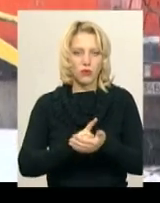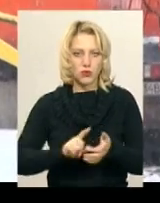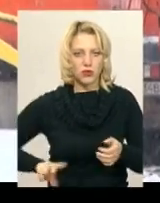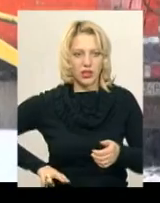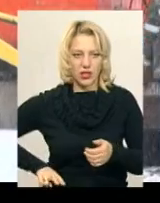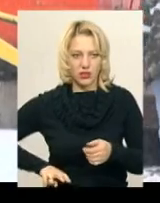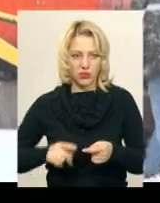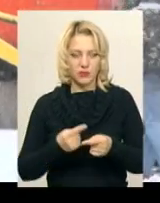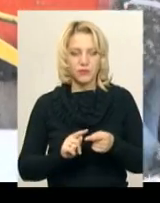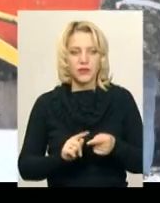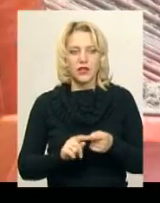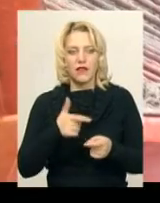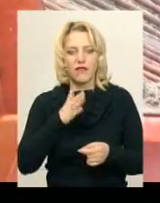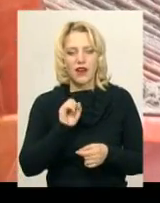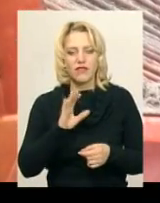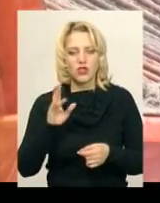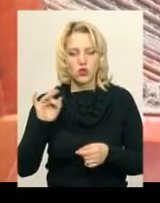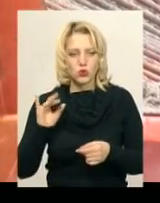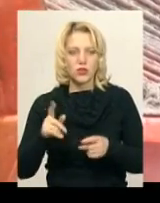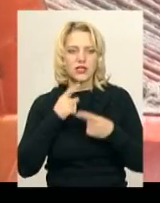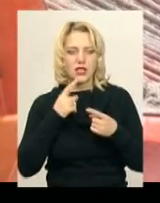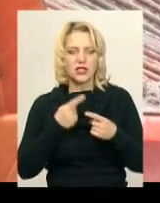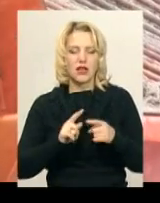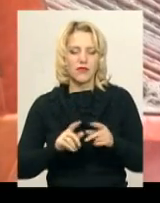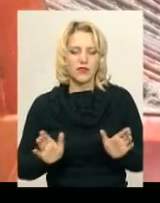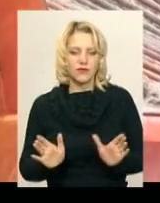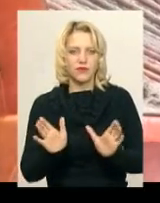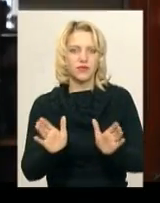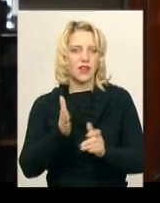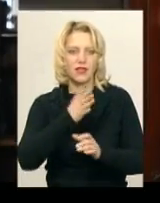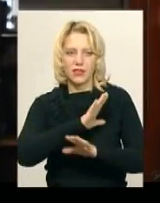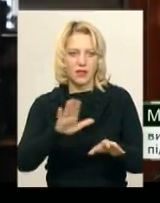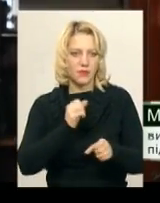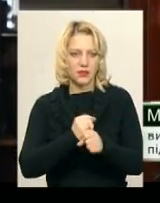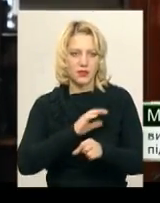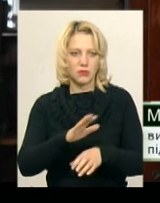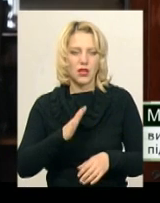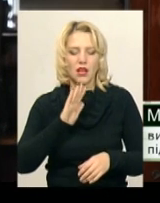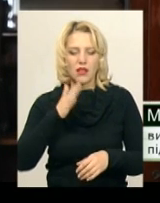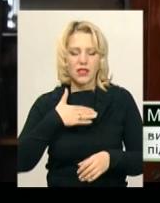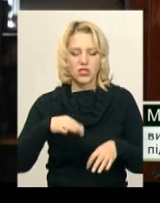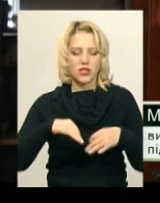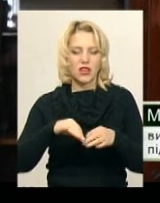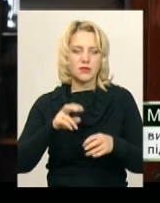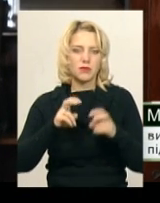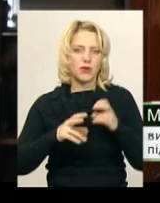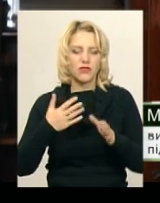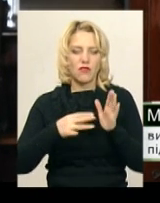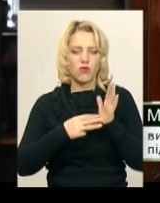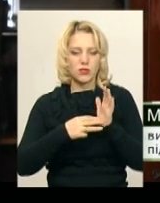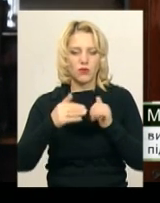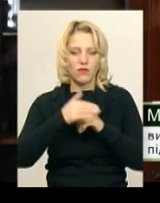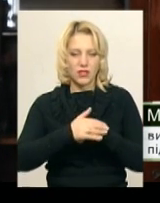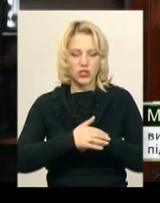експлуатації доріг Микола Ваврищук, важку техніку – грейдера – на вулиці міста не виводили. Автотранспорт нашого підприємства вже з 8-ї вечорі